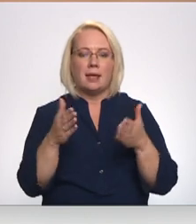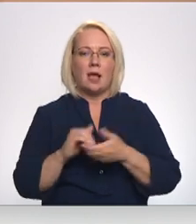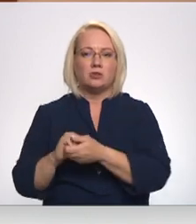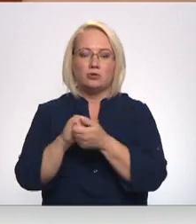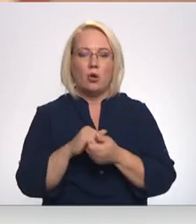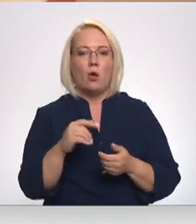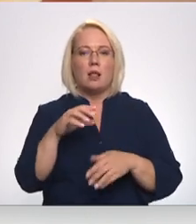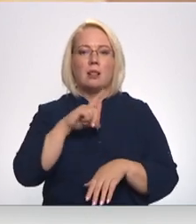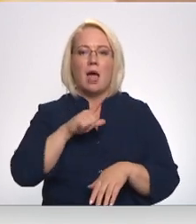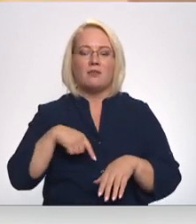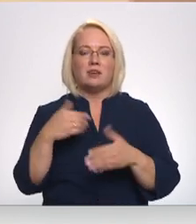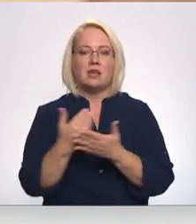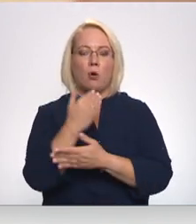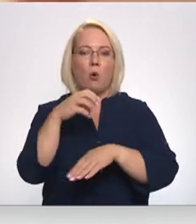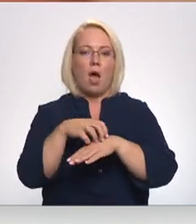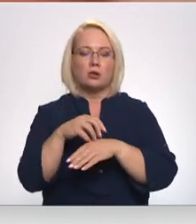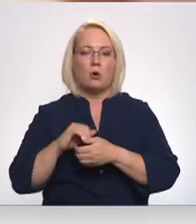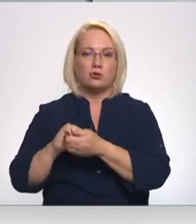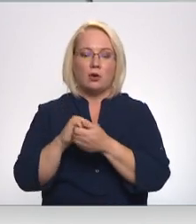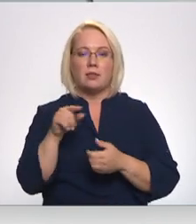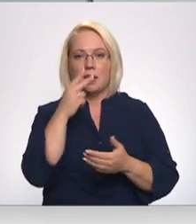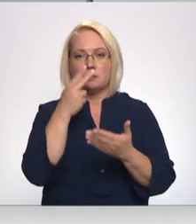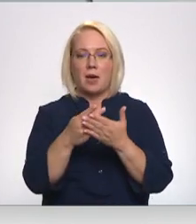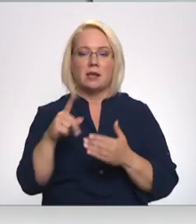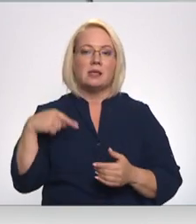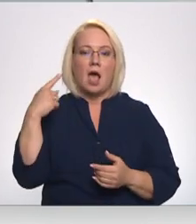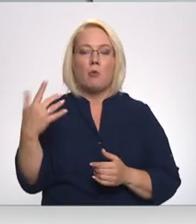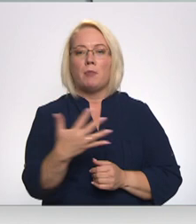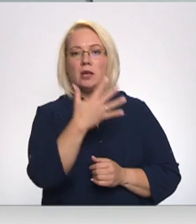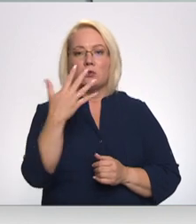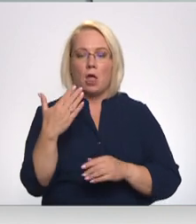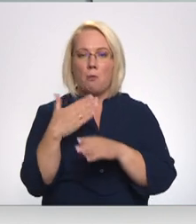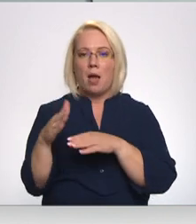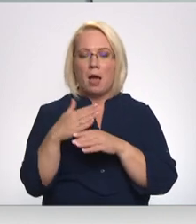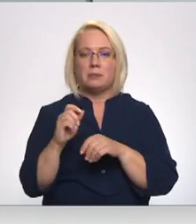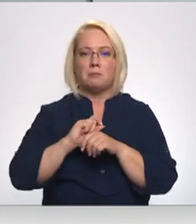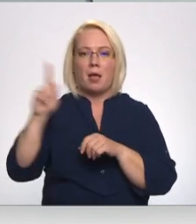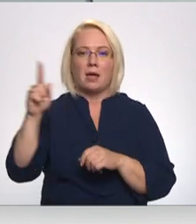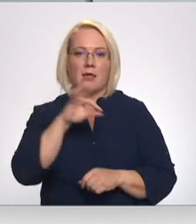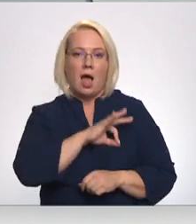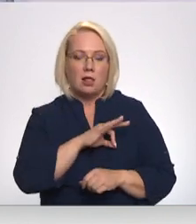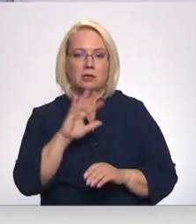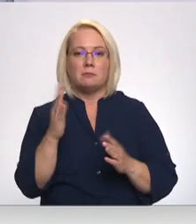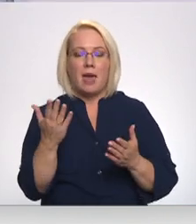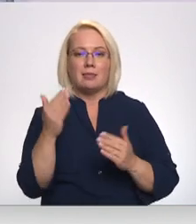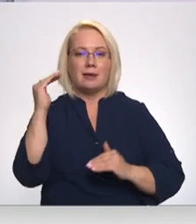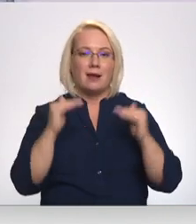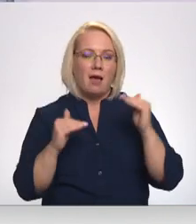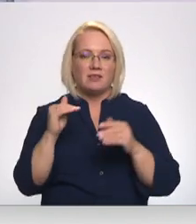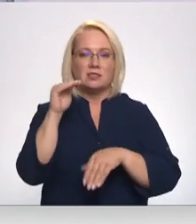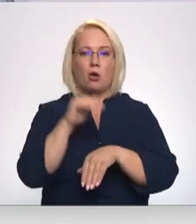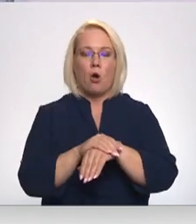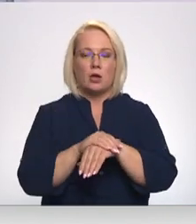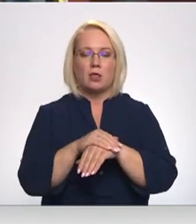jauno ārsta asociācijai. Models paredz nākamo piecu gadu laikā pakāpeniski palielināt algas. Tomēr konkrētais algu grafiks ar konkrētām